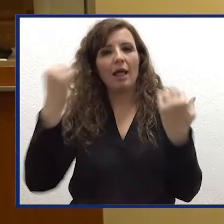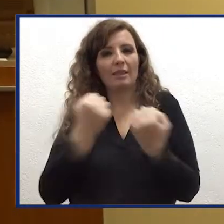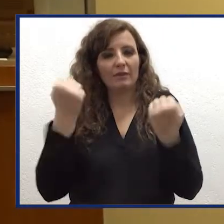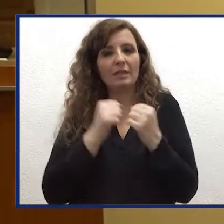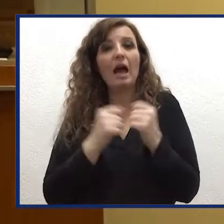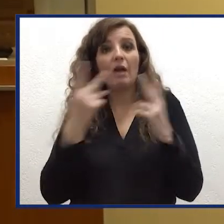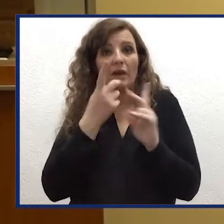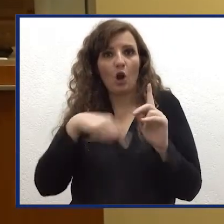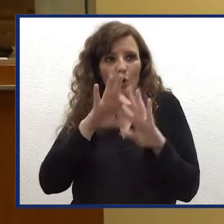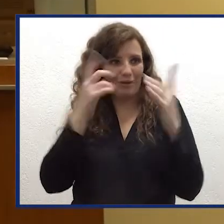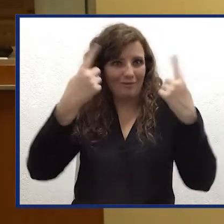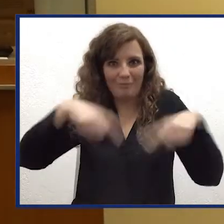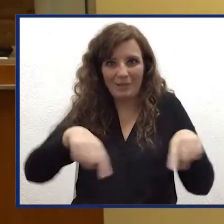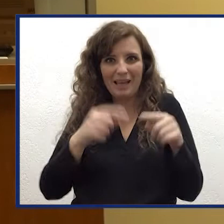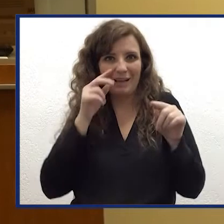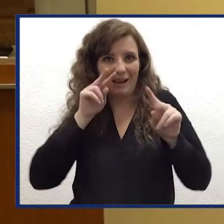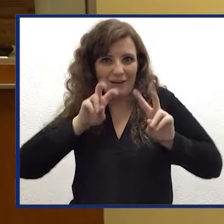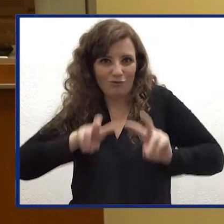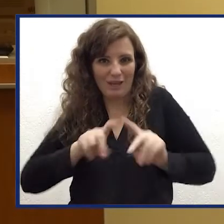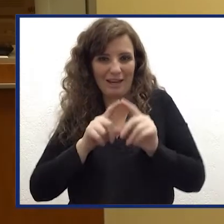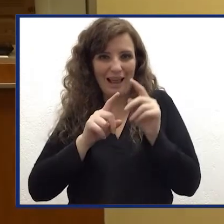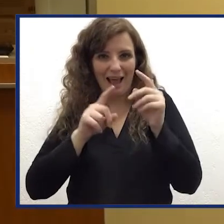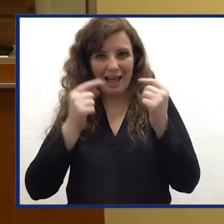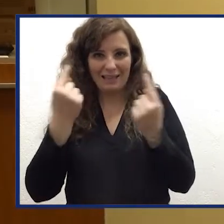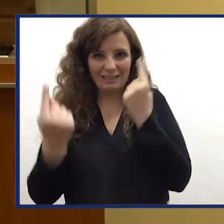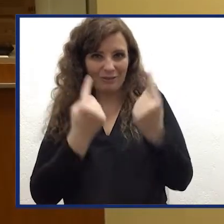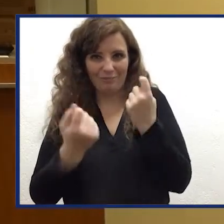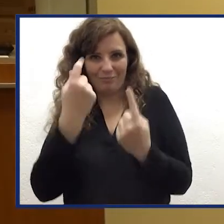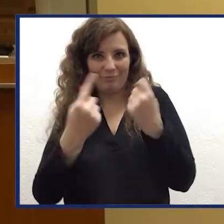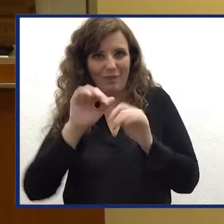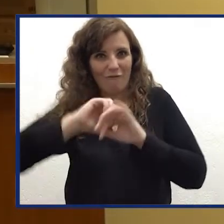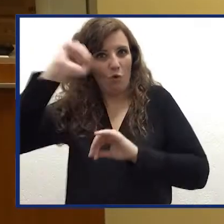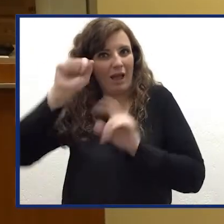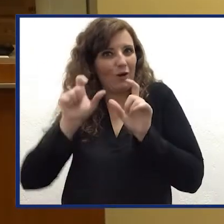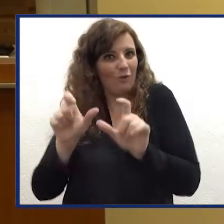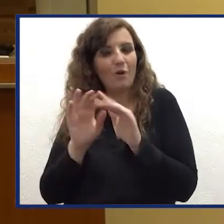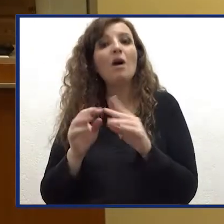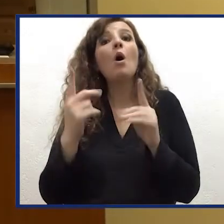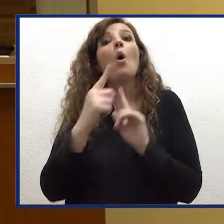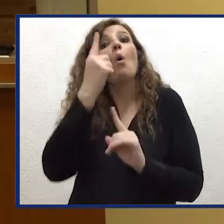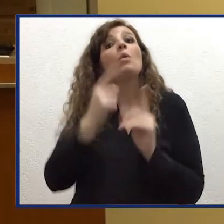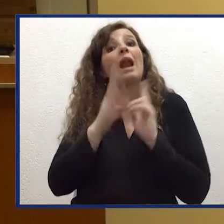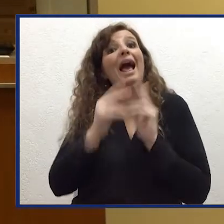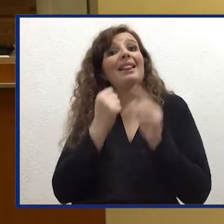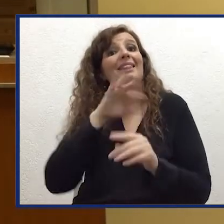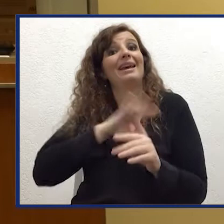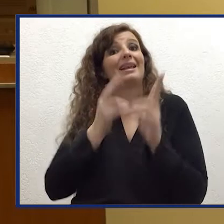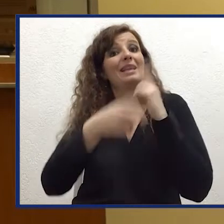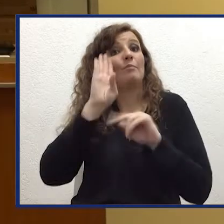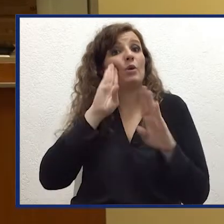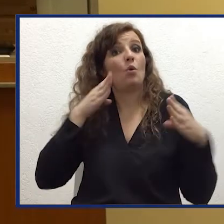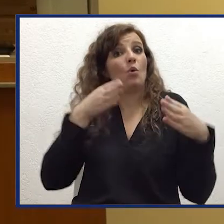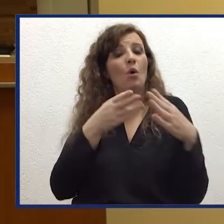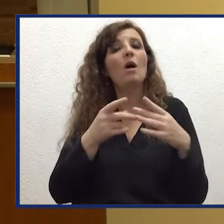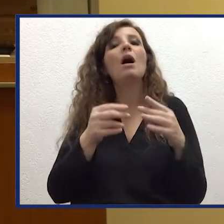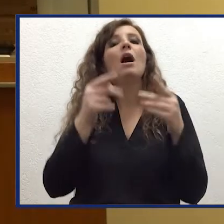riferimento ai fenomeni vulcanici che analizziamo qui presso il nostro istituto una delle attività di maggior interesse